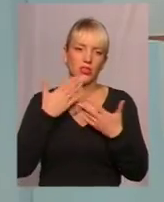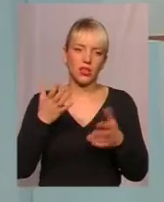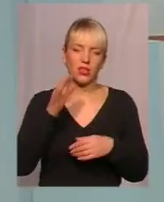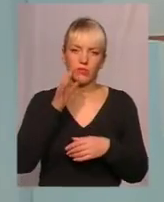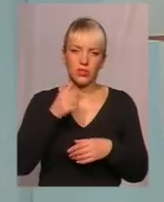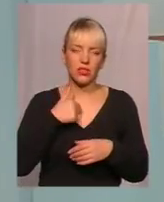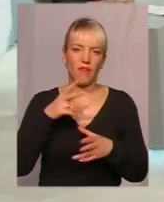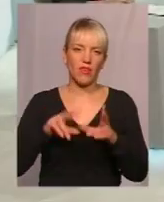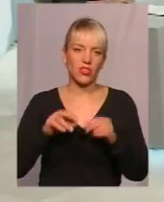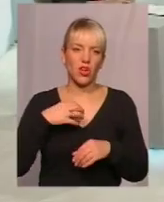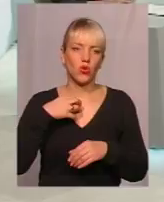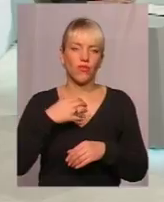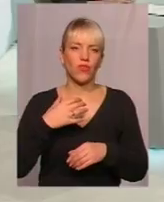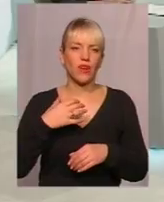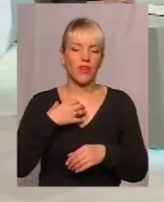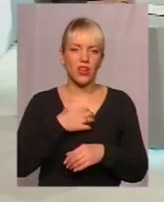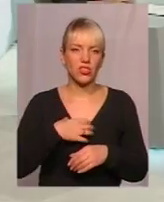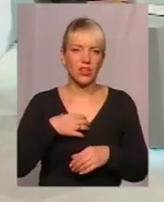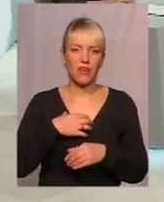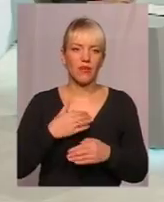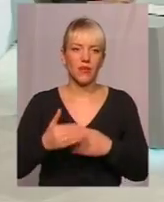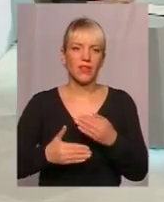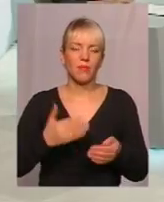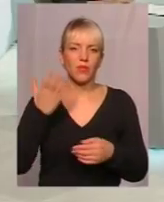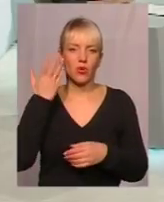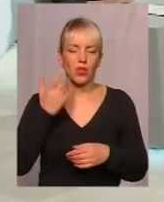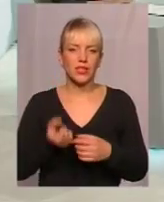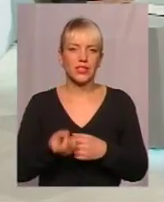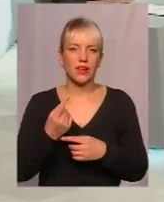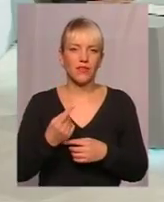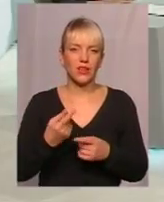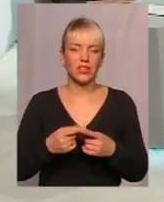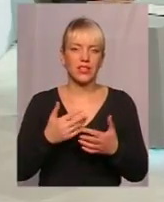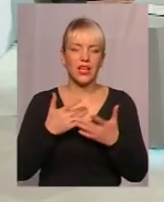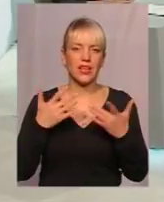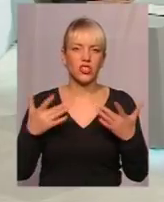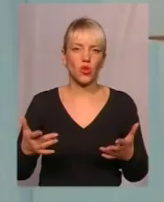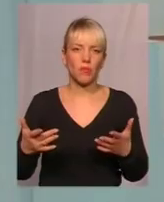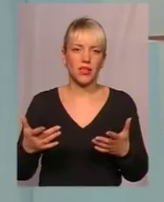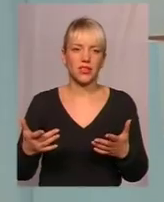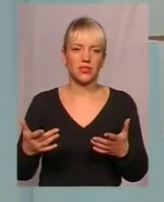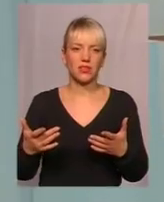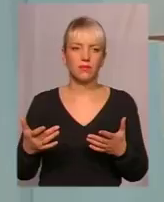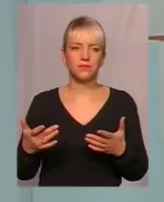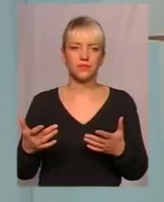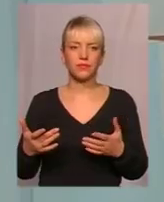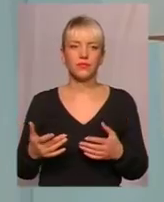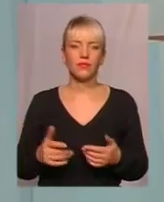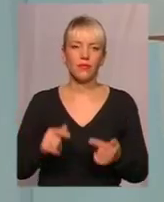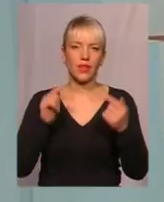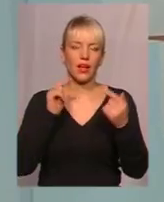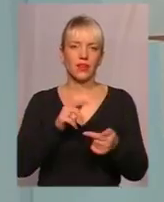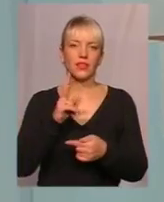важливим етапом, коли з'явився тренд на різноманітні антикафе,